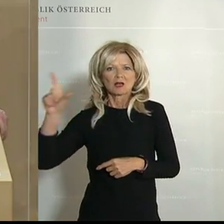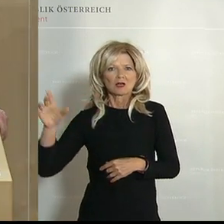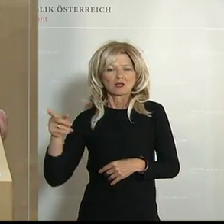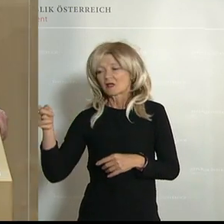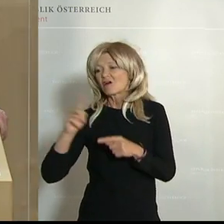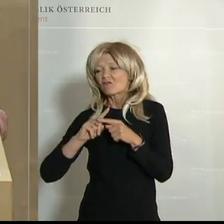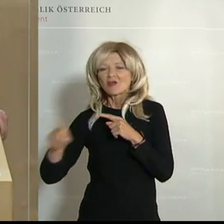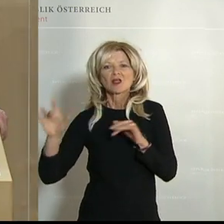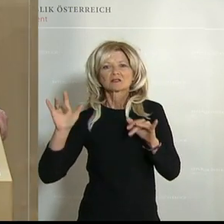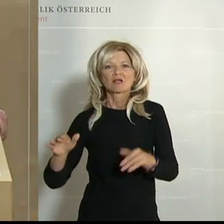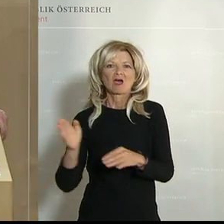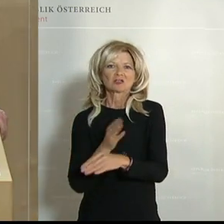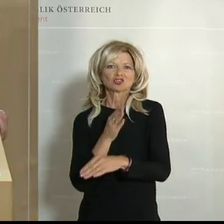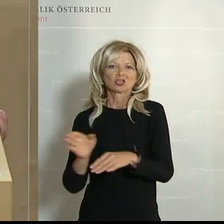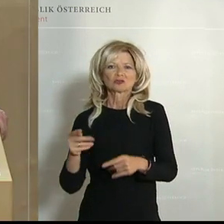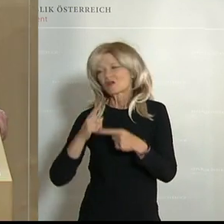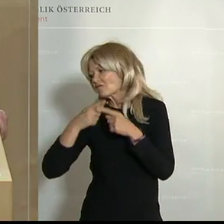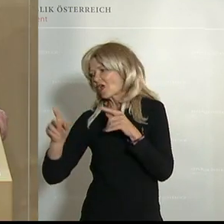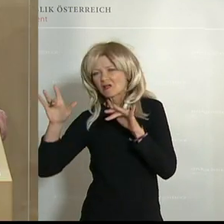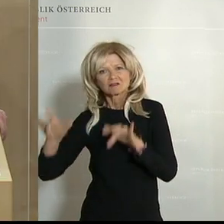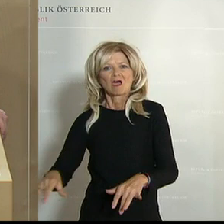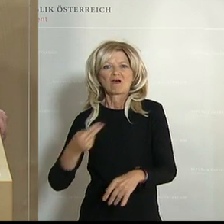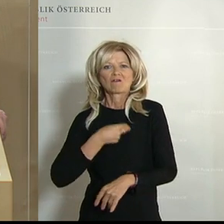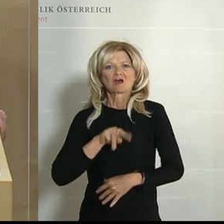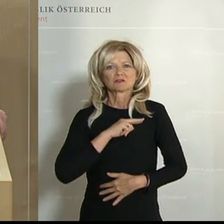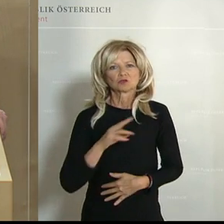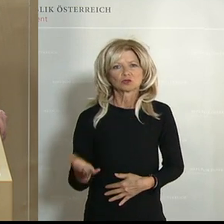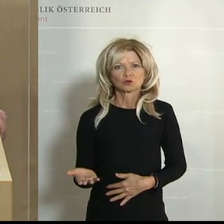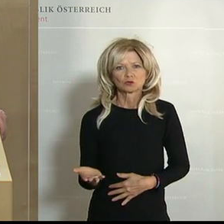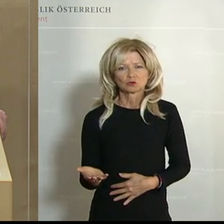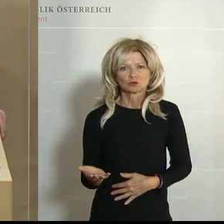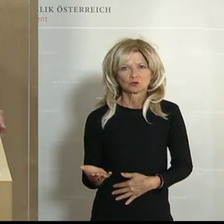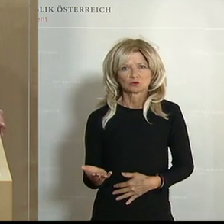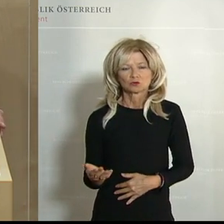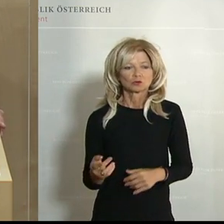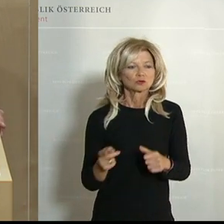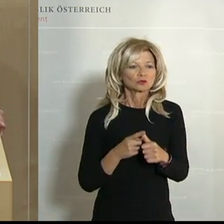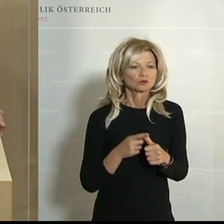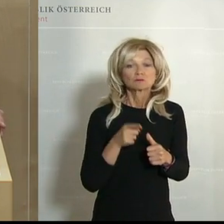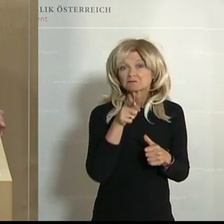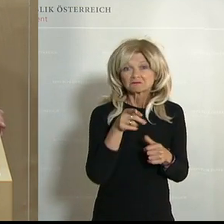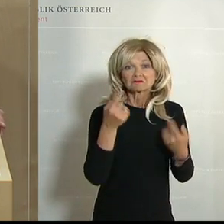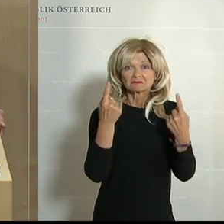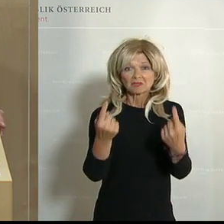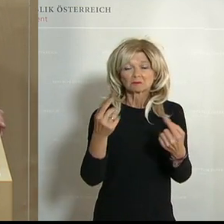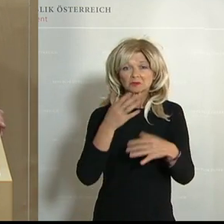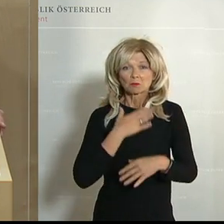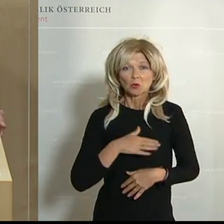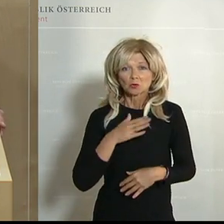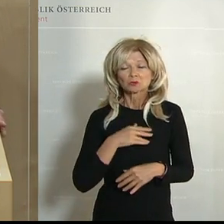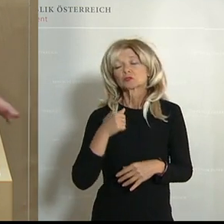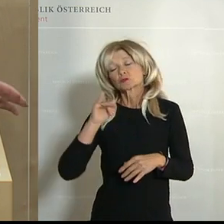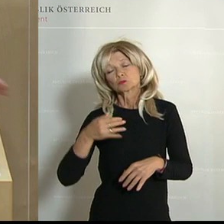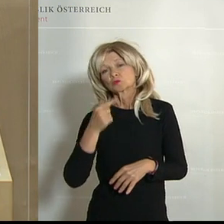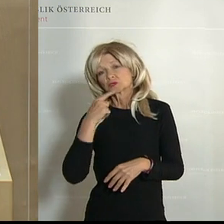fehlende Entscheidung, die fehlende Verantwortung. Und wenn Sie so wollen, ist Ischgl die Offenbarung der Verantwortungslosigkeit des